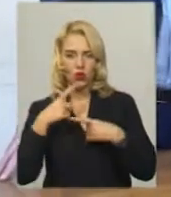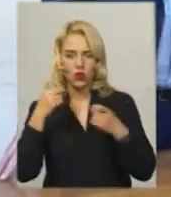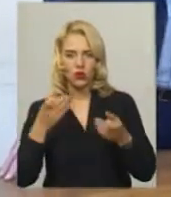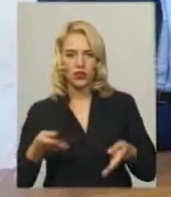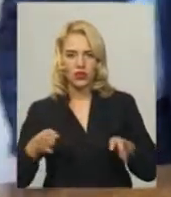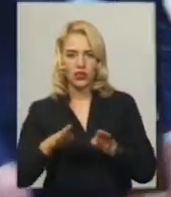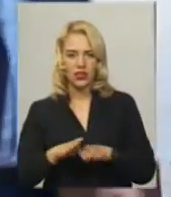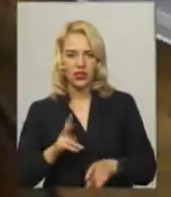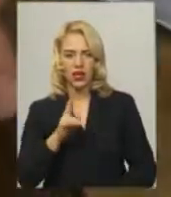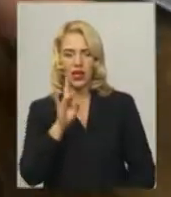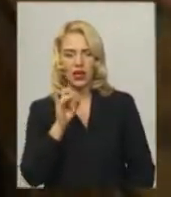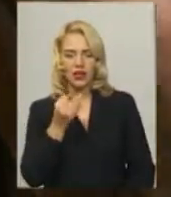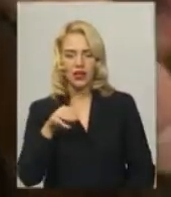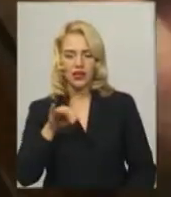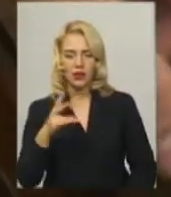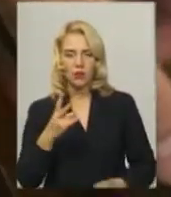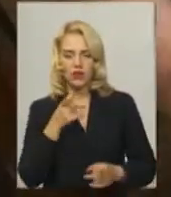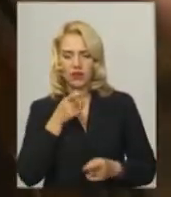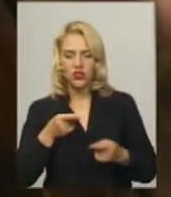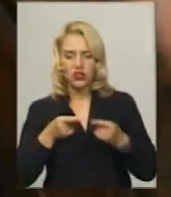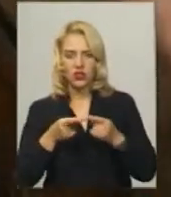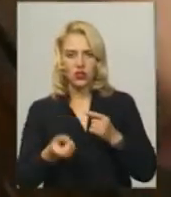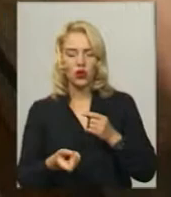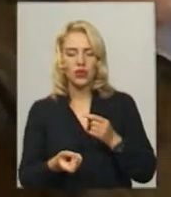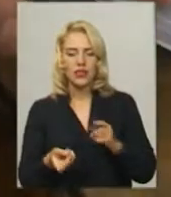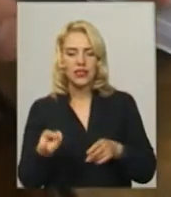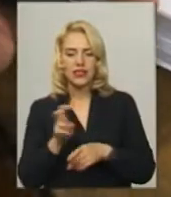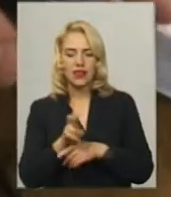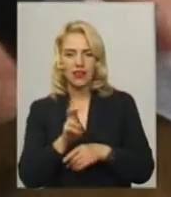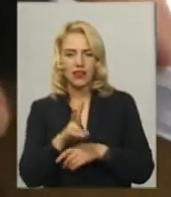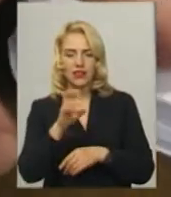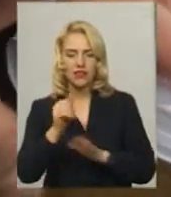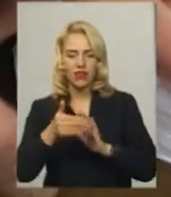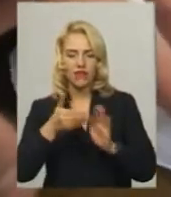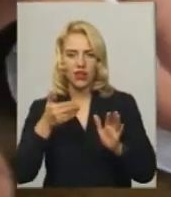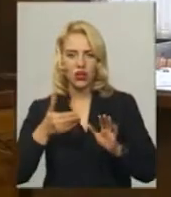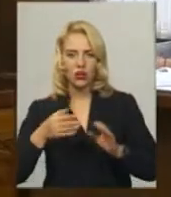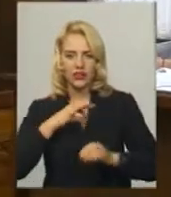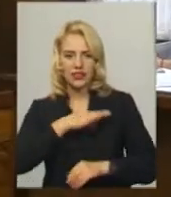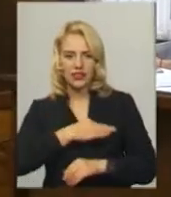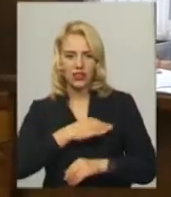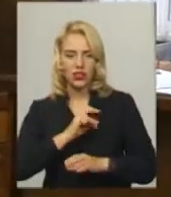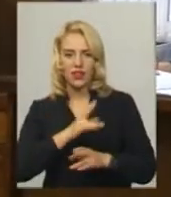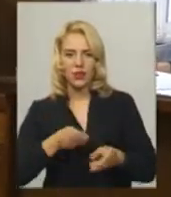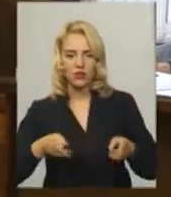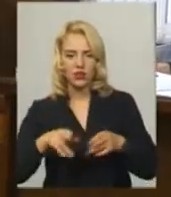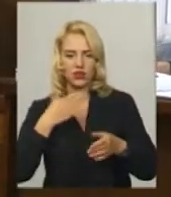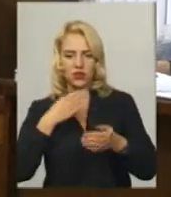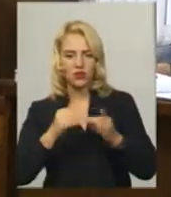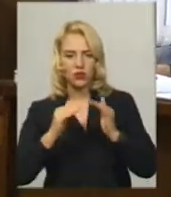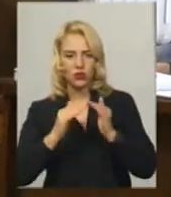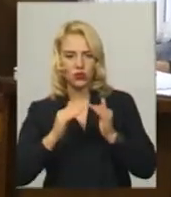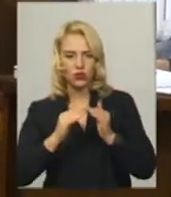Виктор Крайтор повинен вчасно з'являтися за викликом слідчого та не залишати місце проживання, йдеться в ухвалі. Група прокурорів у справі екс